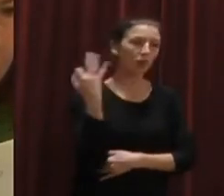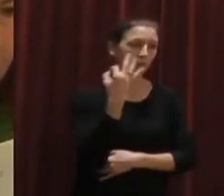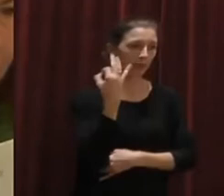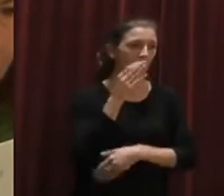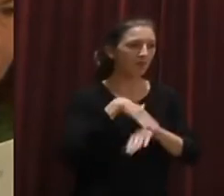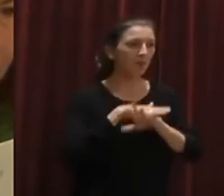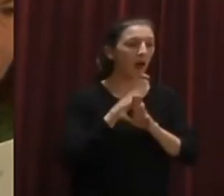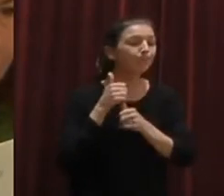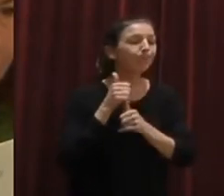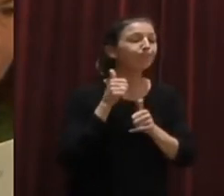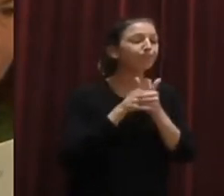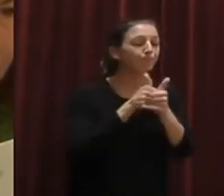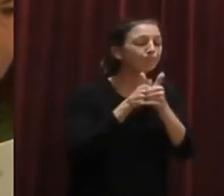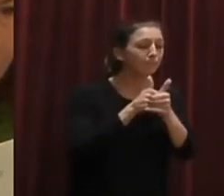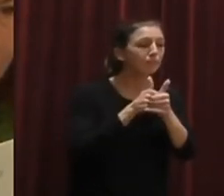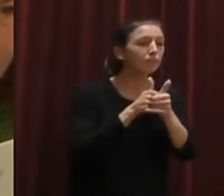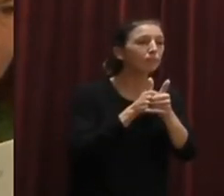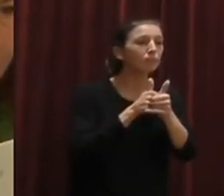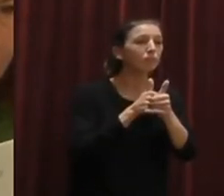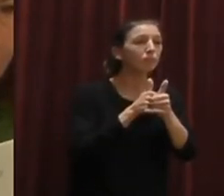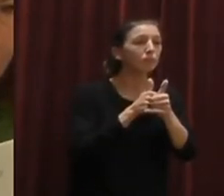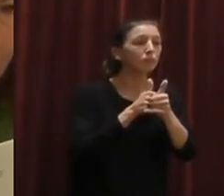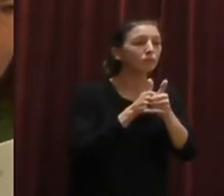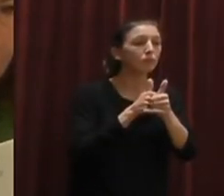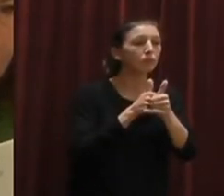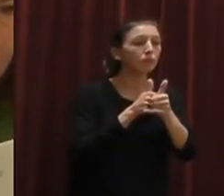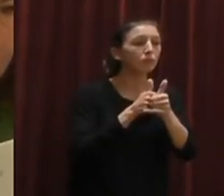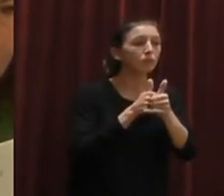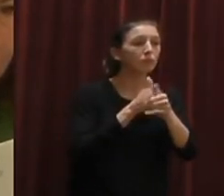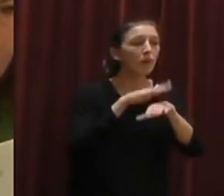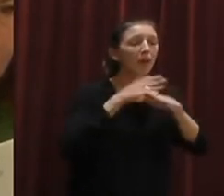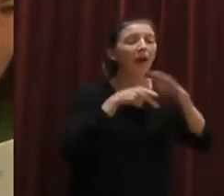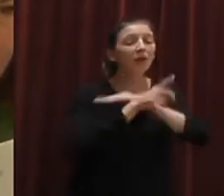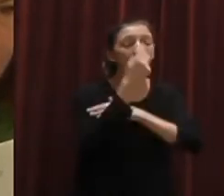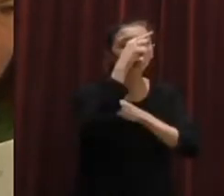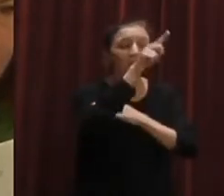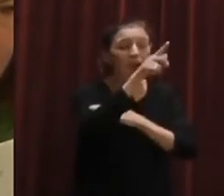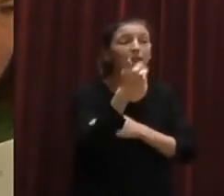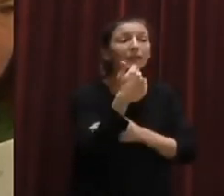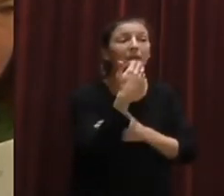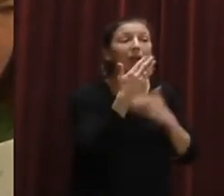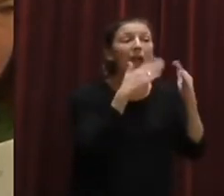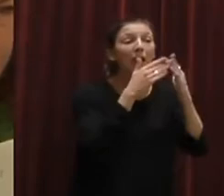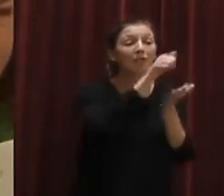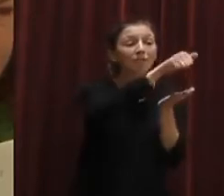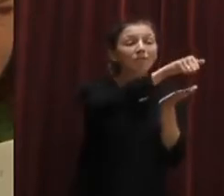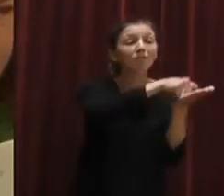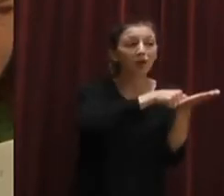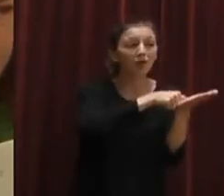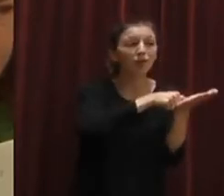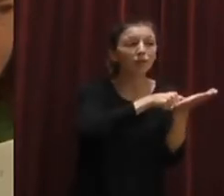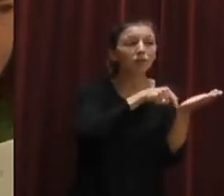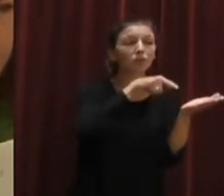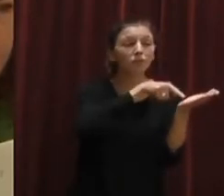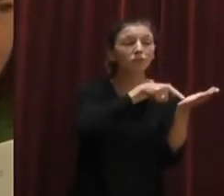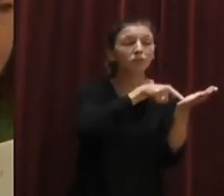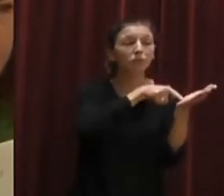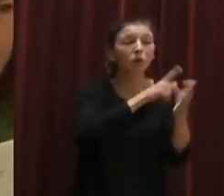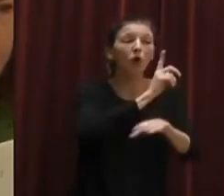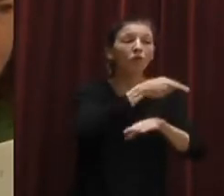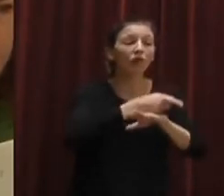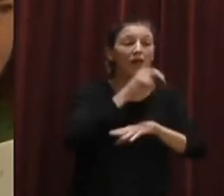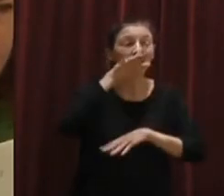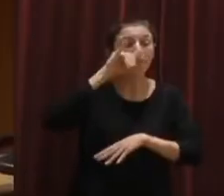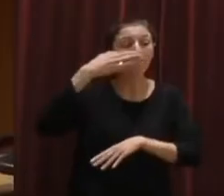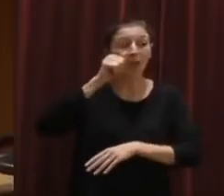serà precisament fer el seguiment de la propietat d'aquests grans tenidors i si queden i hi ha habitatges buis, s'obligació de cedir-los a l'IBAVI